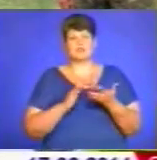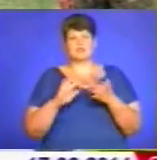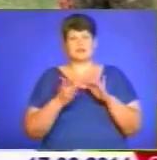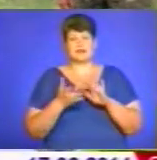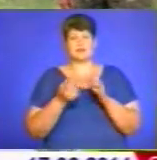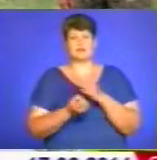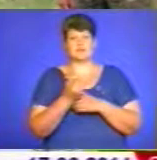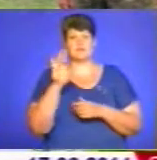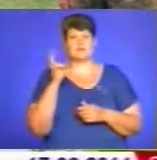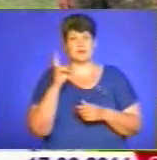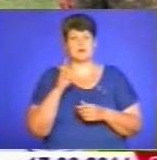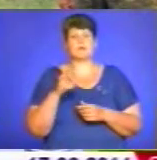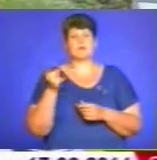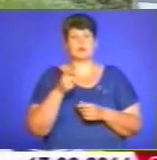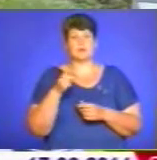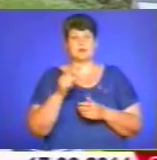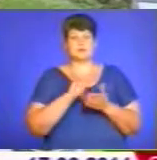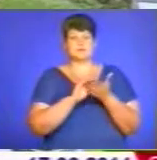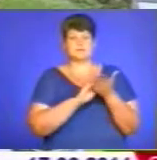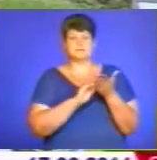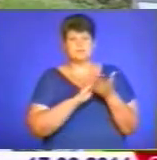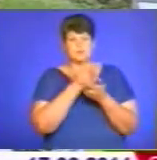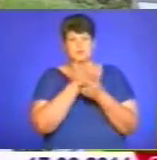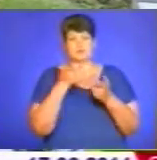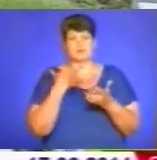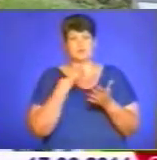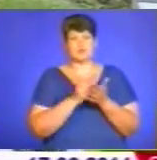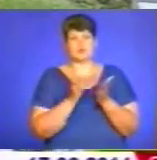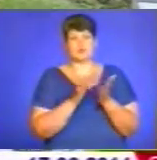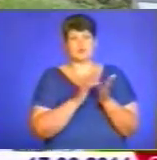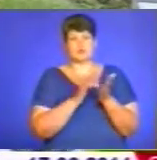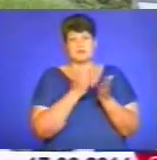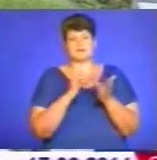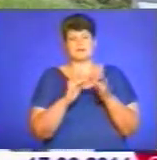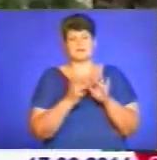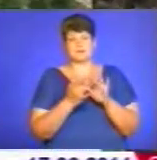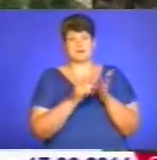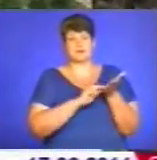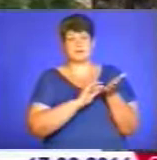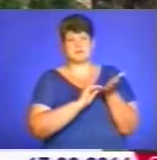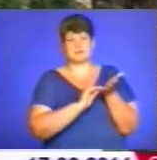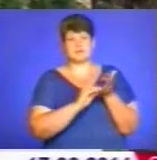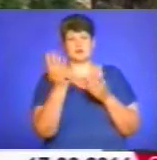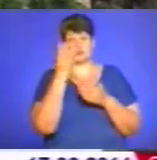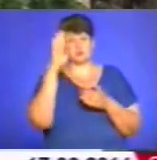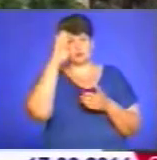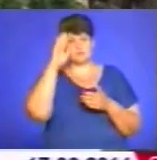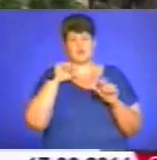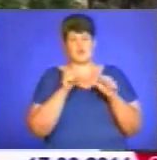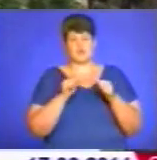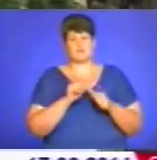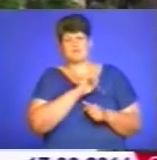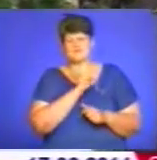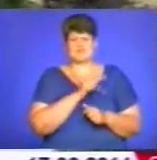неділю. Тернополянин Ігор Качмарський опублікував повідомлення на своїй сторінці у соціальній мережі, де зазначив, що четверо хлопців у формі в стані